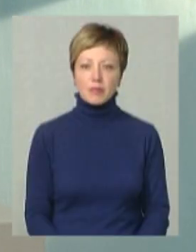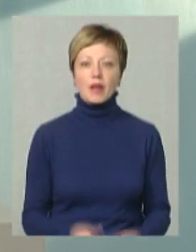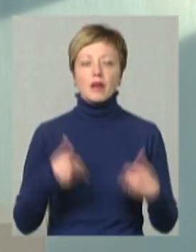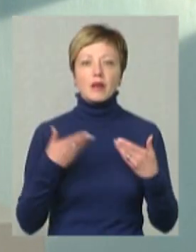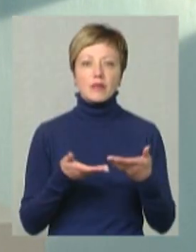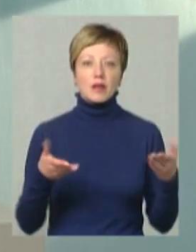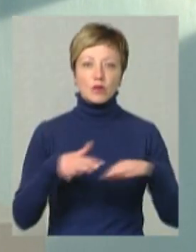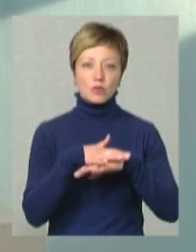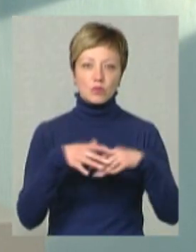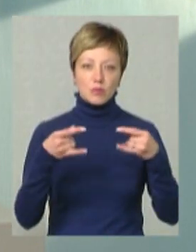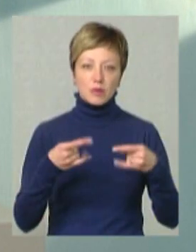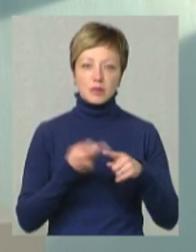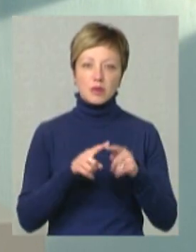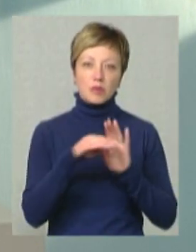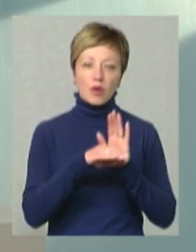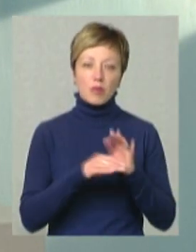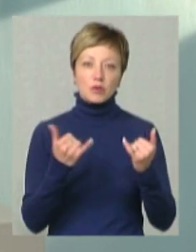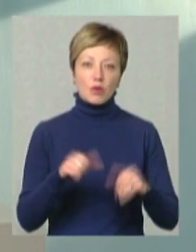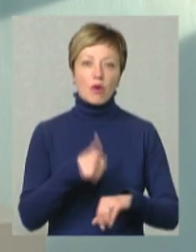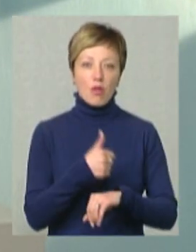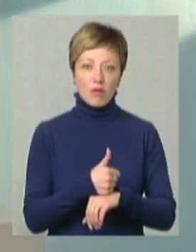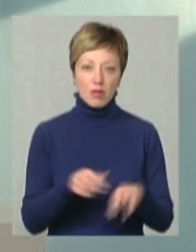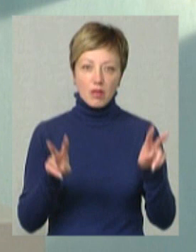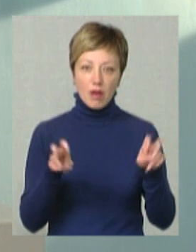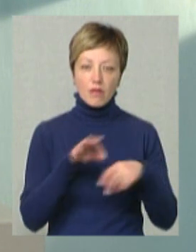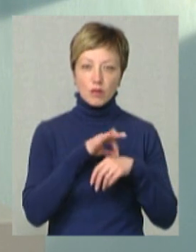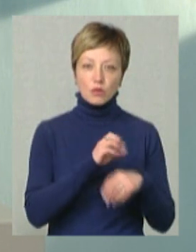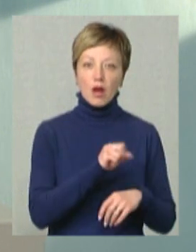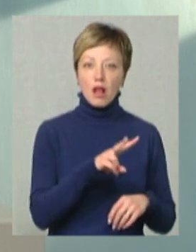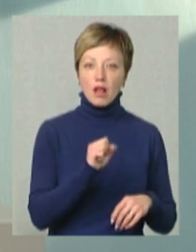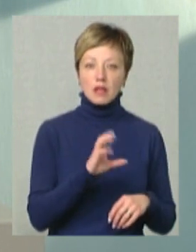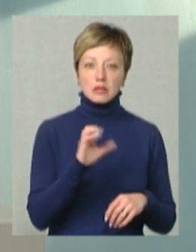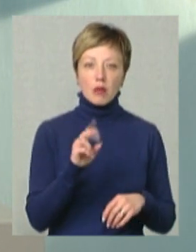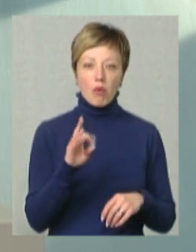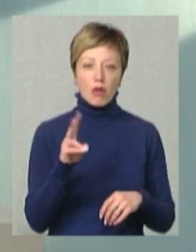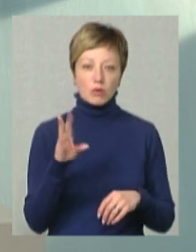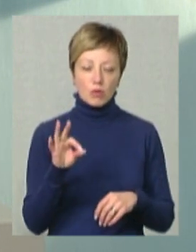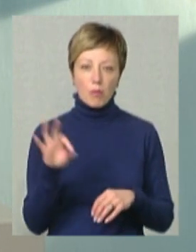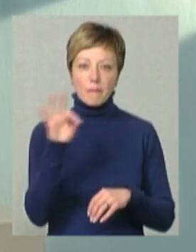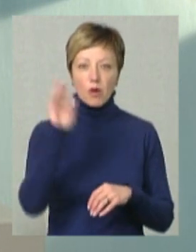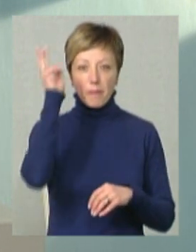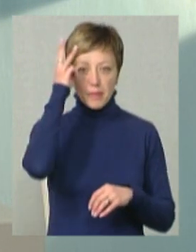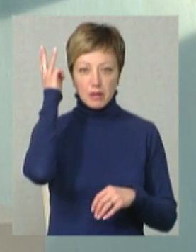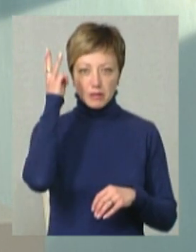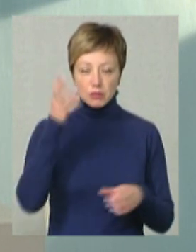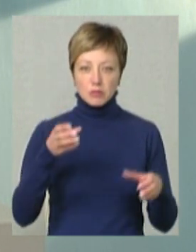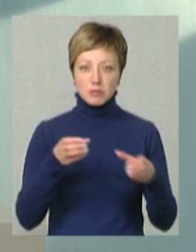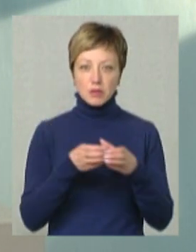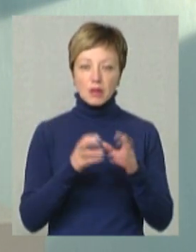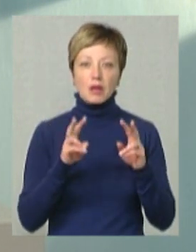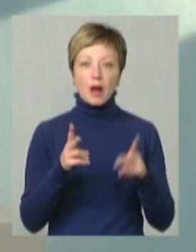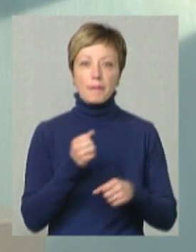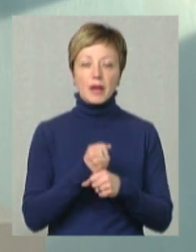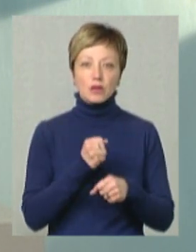Вітаю на Суспільному. Це програма «Сьогодні головне». Мене звати Алла Самойленко. Про Хмельницьку ІТ-спільноту, про те,